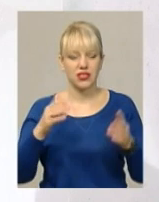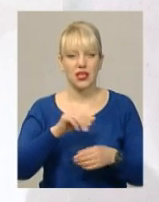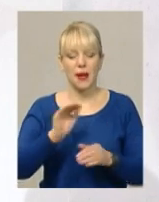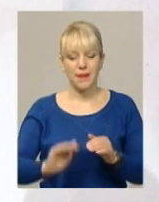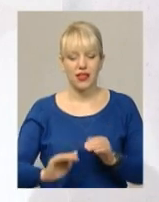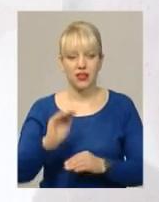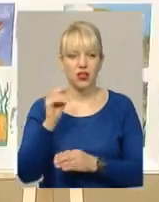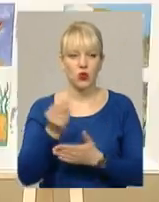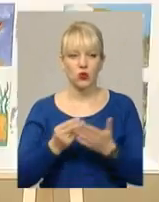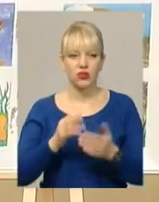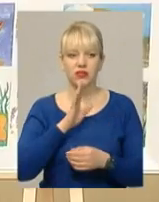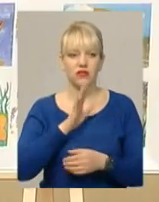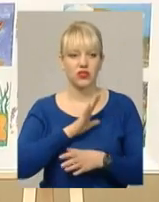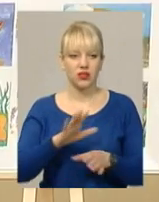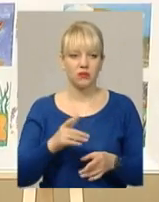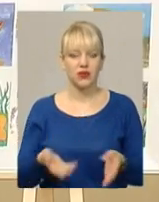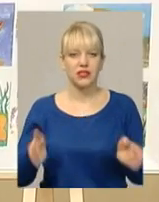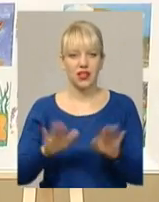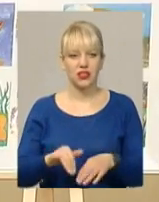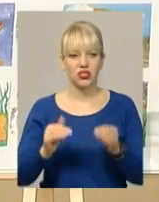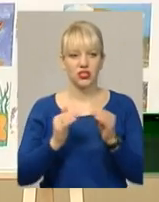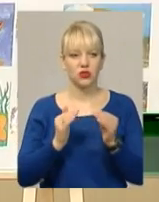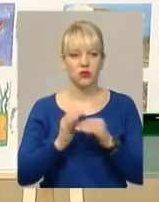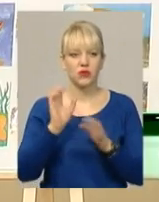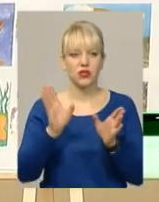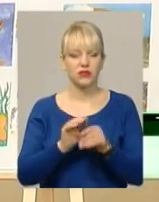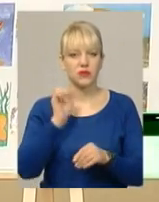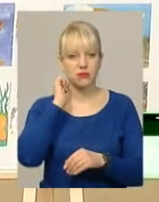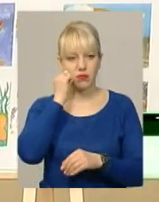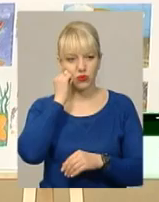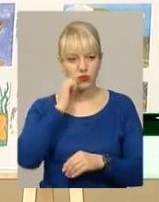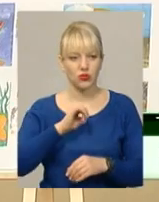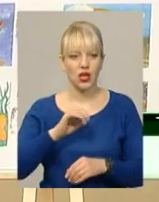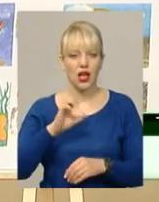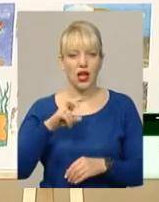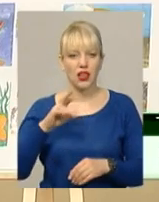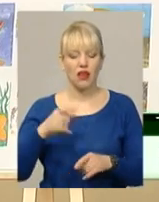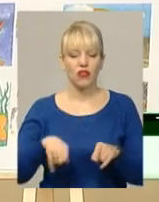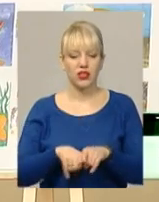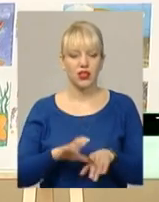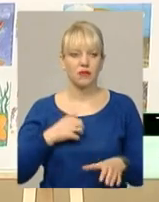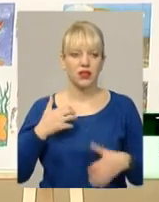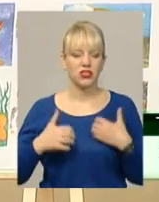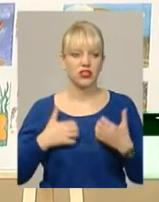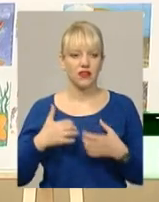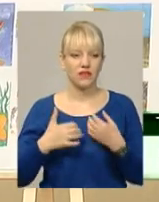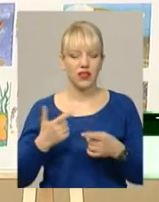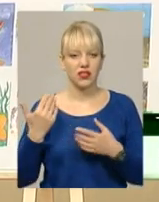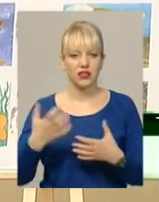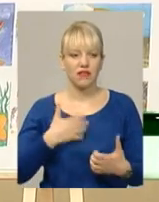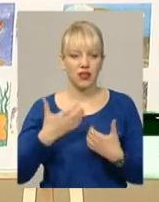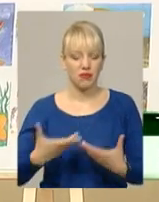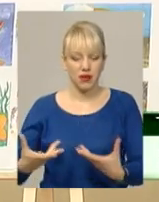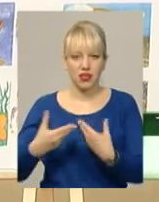художниці не було. Залишили її вдома з бабусею, але вона настільки переживала, її хвилювання